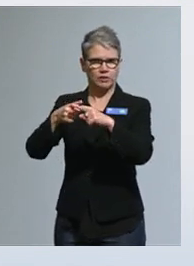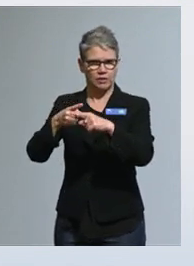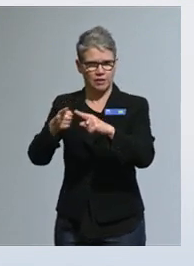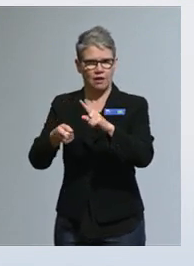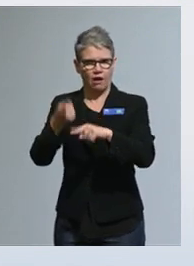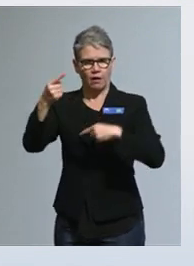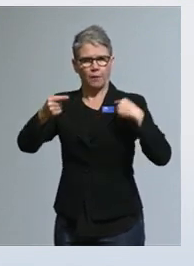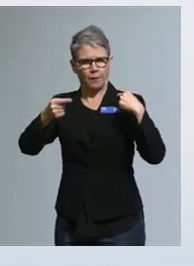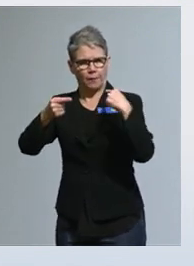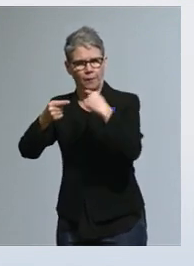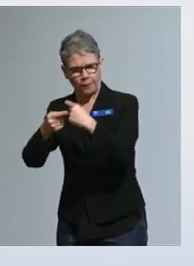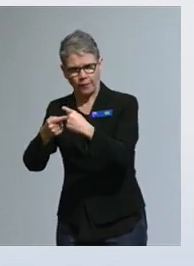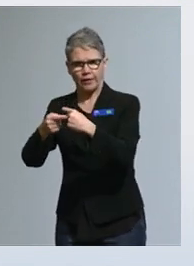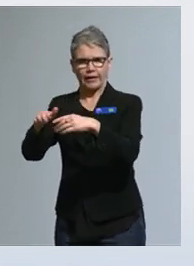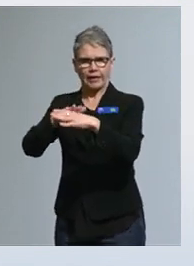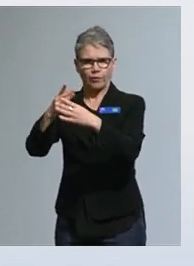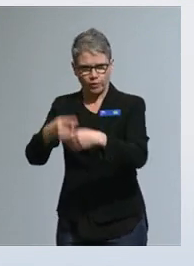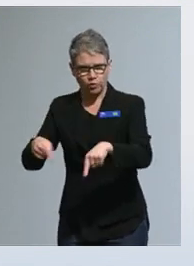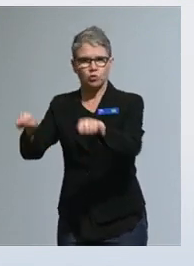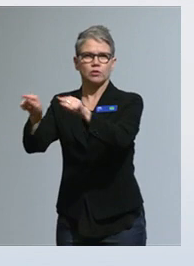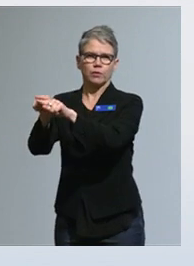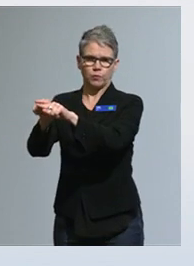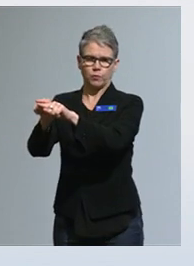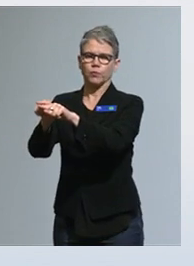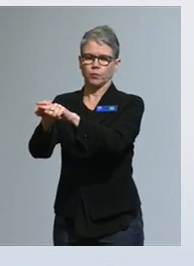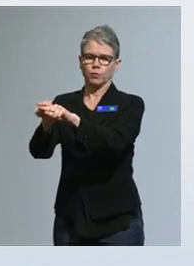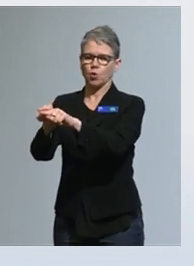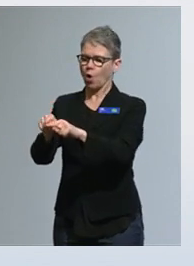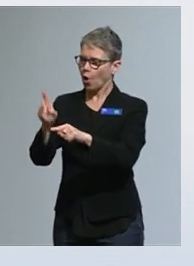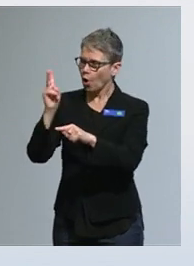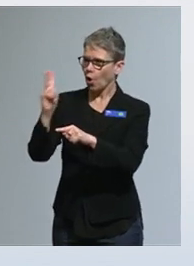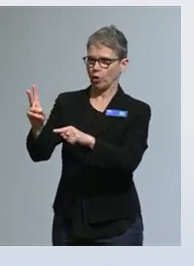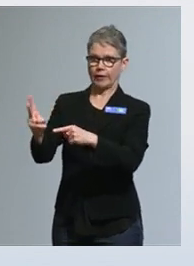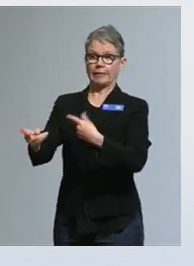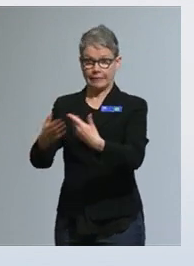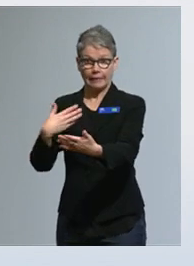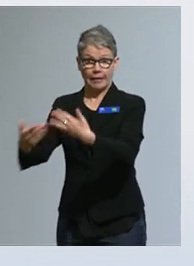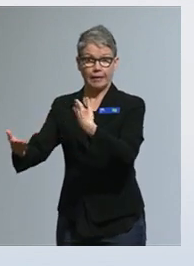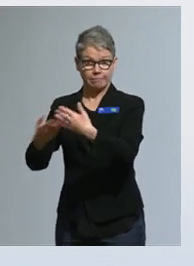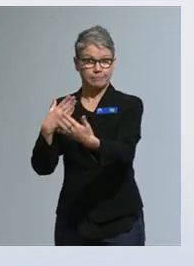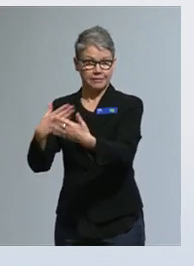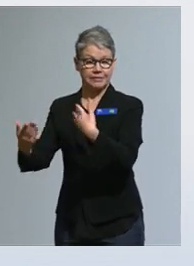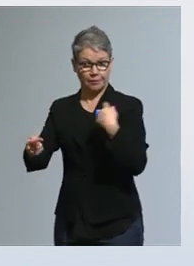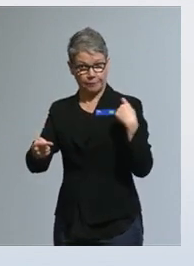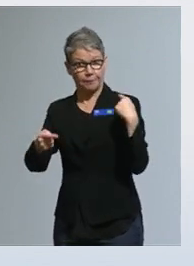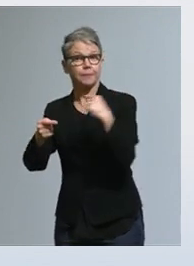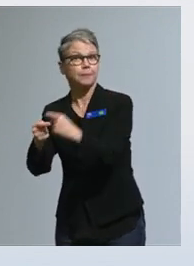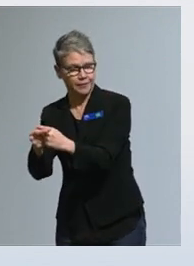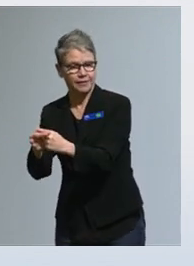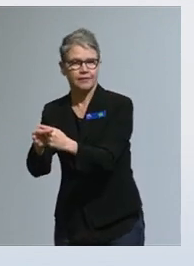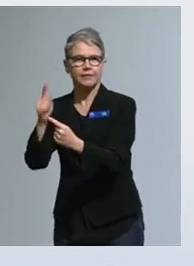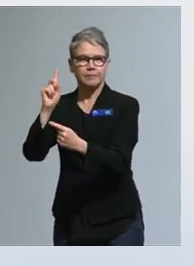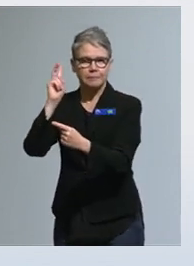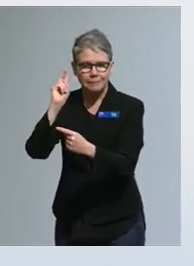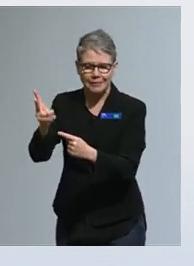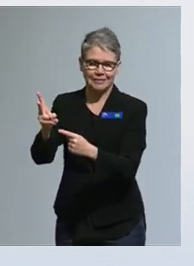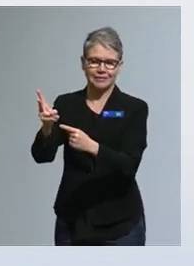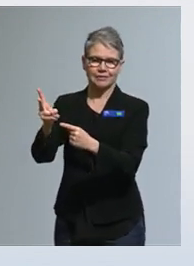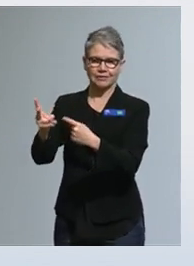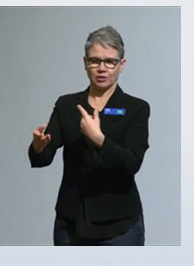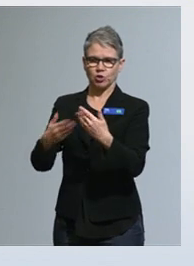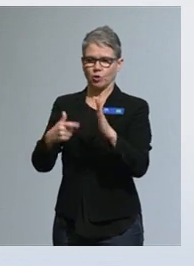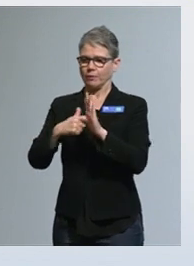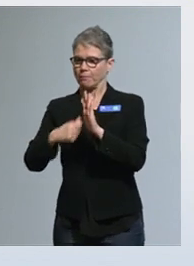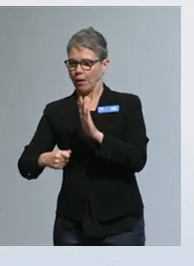toteutusta ja ihan oikeaa tekemistä, että saadaan sitten se toimintamalli myös